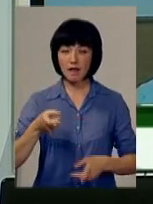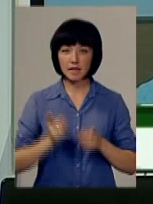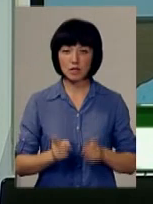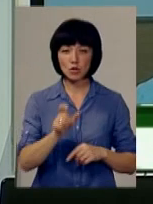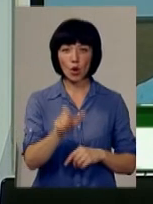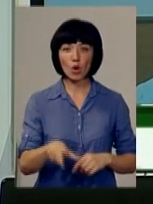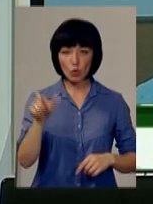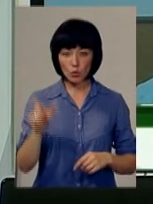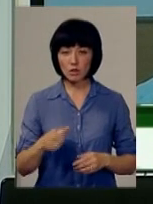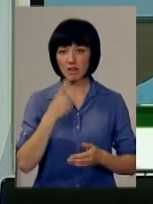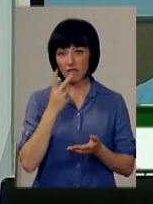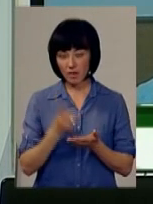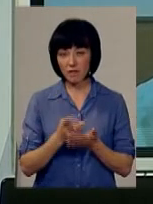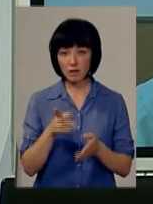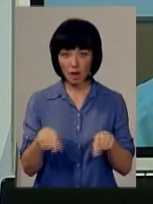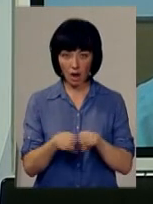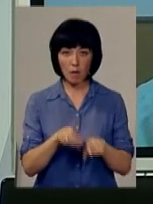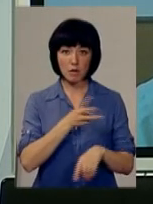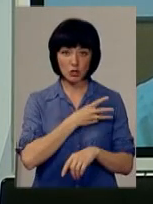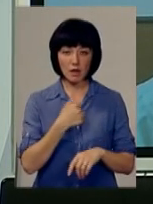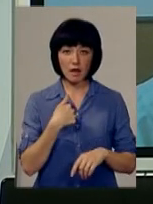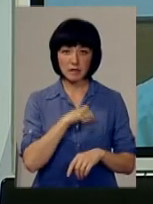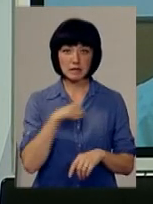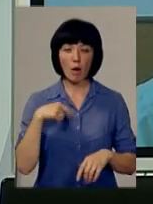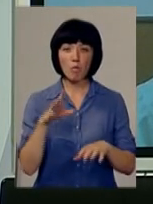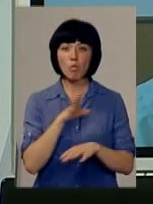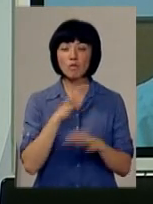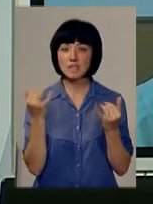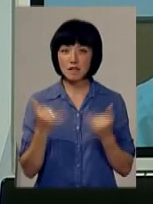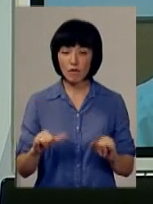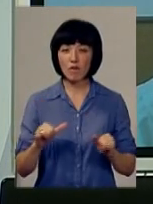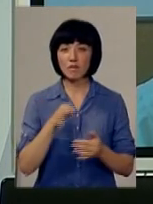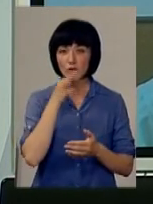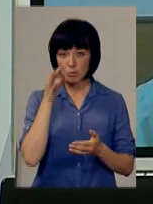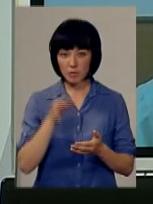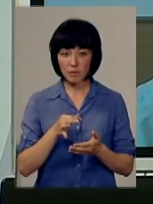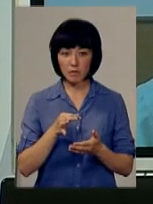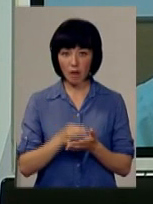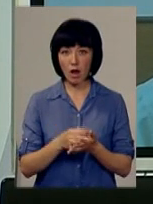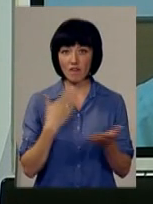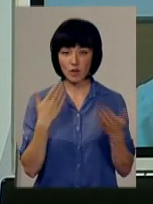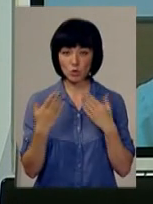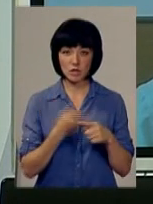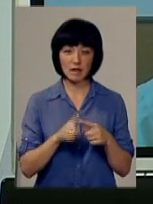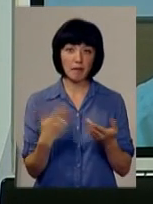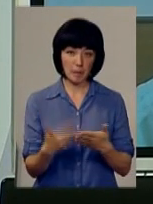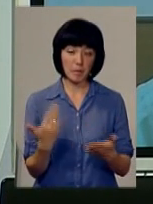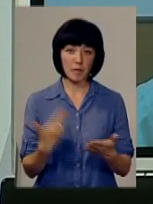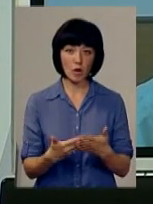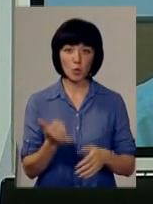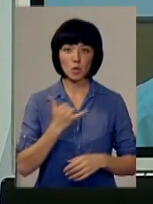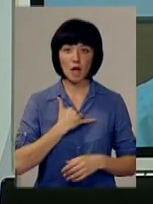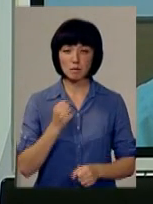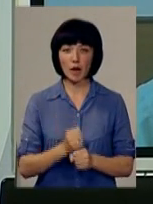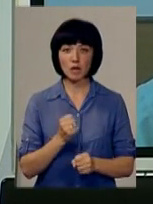люди, як би, виявили таке бажання, і я сам був здивований, що дійсно відповідально до цього поставилися. Ну, я наведу приклад. У